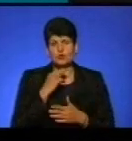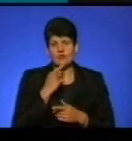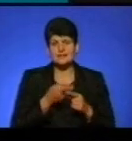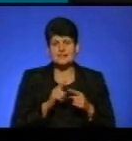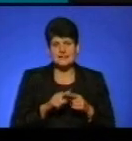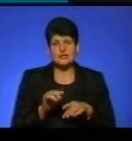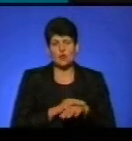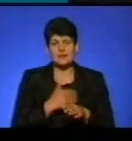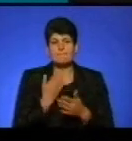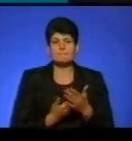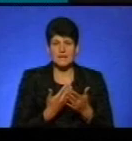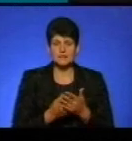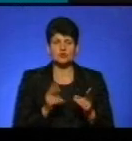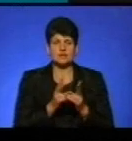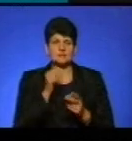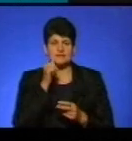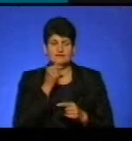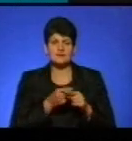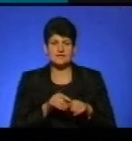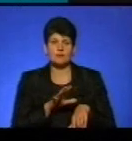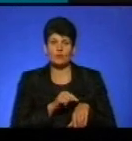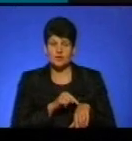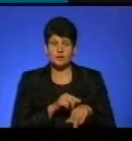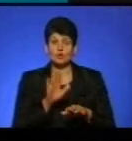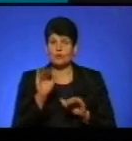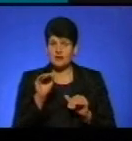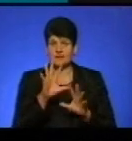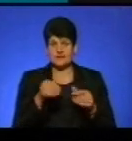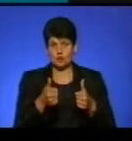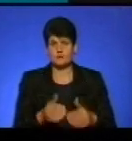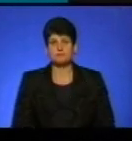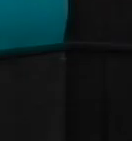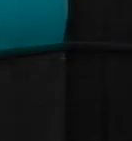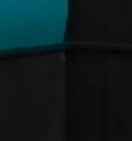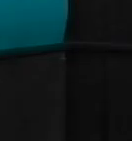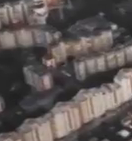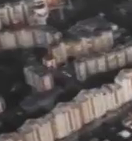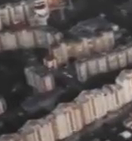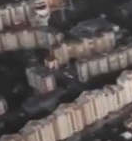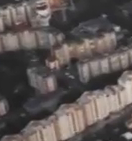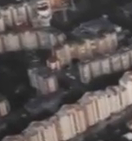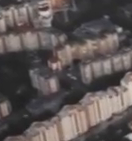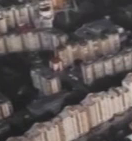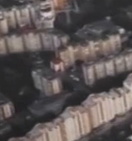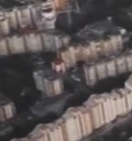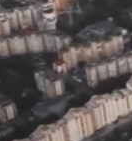такий добрий приклад. Зустрінемося завтра о цій же порі. Кажу вам до побачення і на все добре. Дякую.